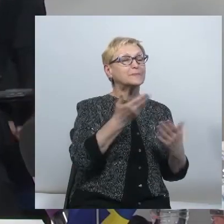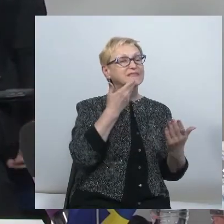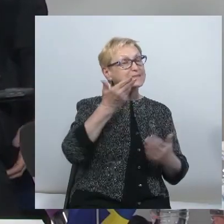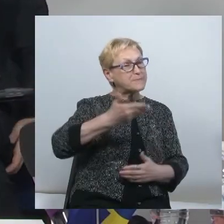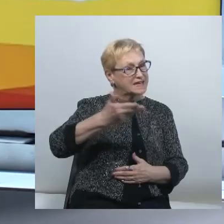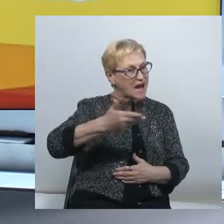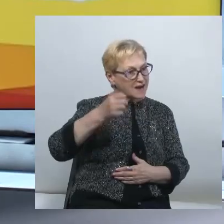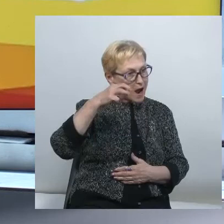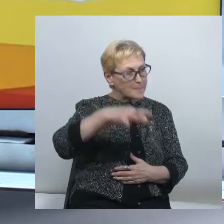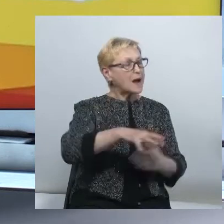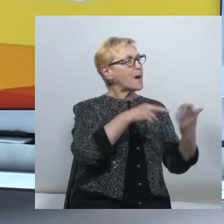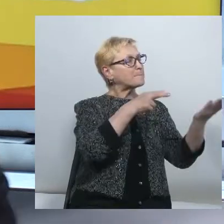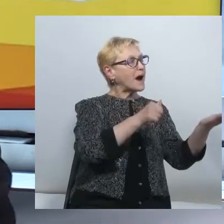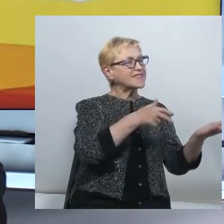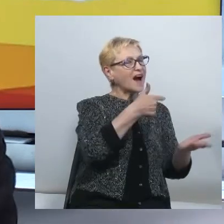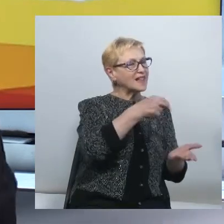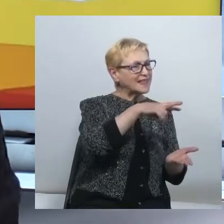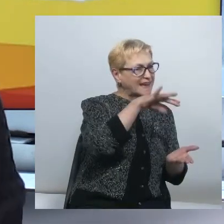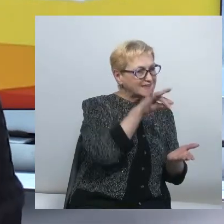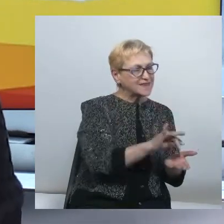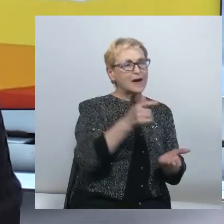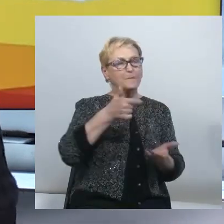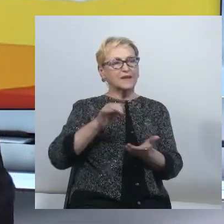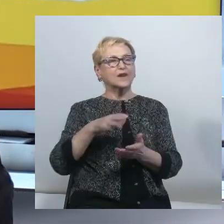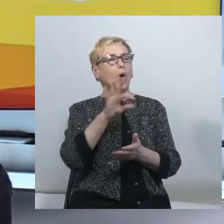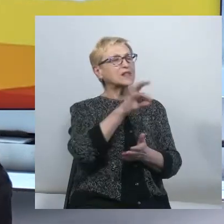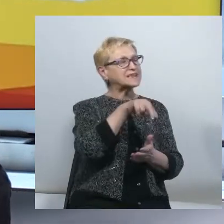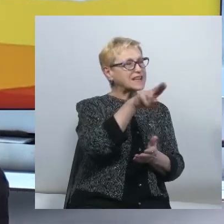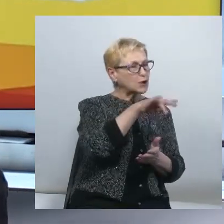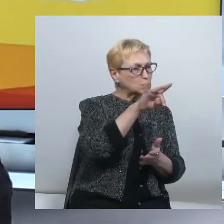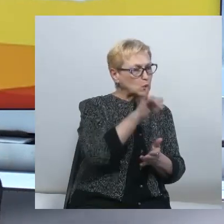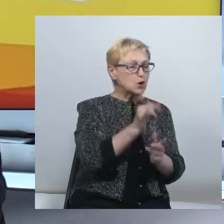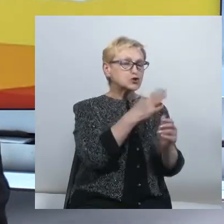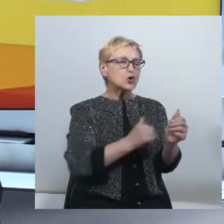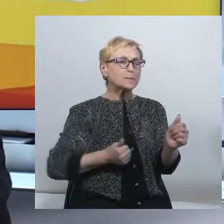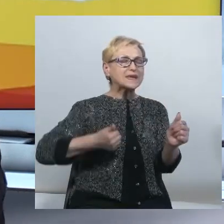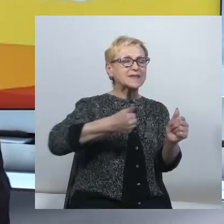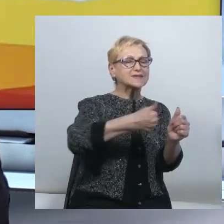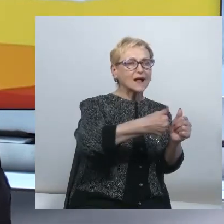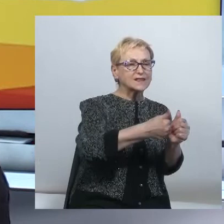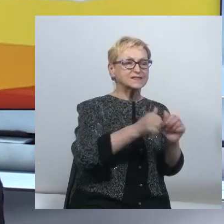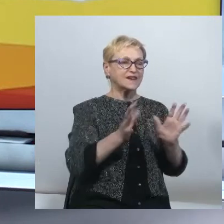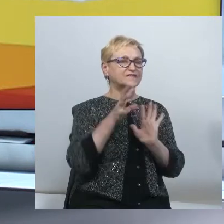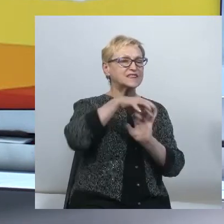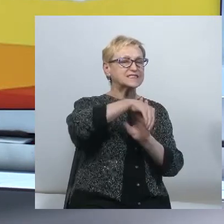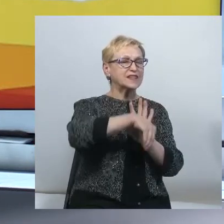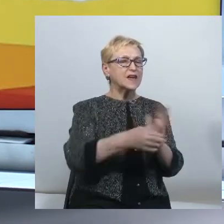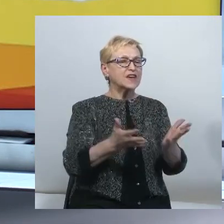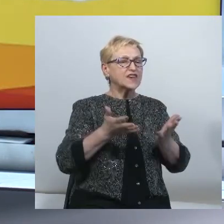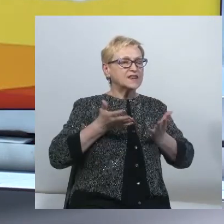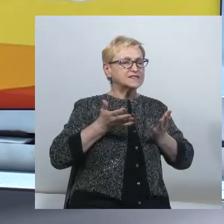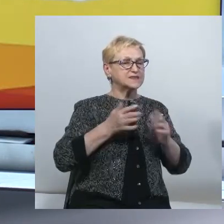пані Кріштіні, пані Галині, Ольга Володимирівна, пане Олександре, за те, що приєдналися і внесли трошечки ясності в це запитання.